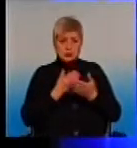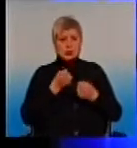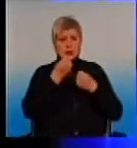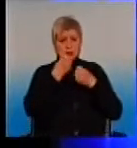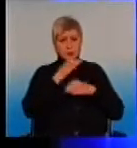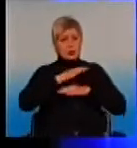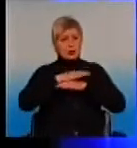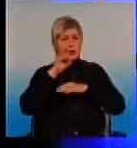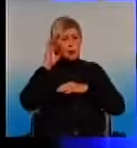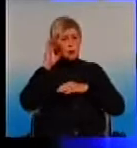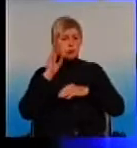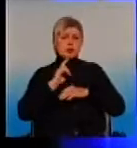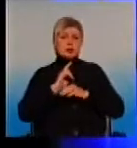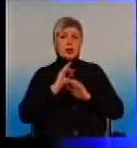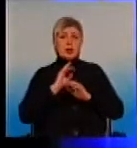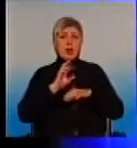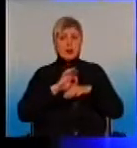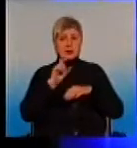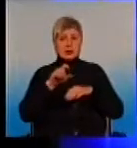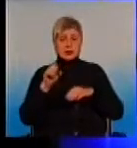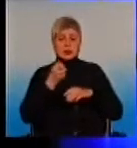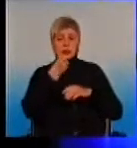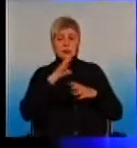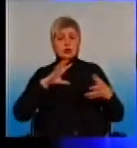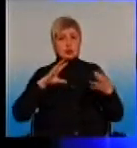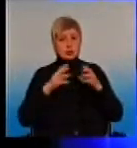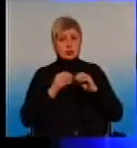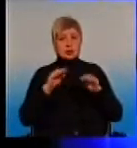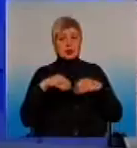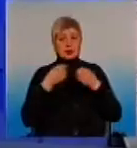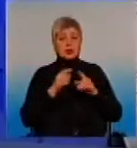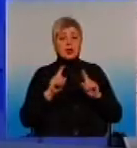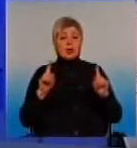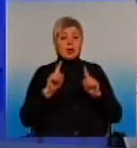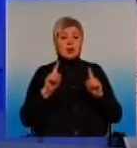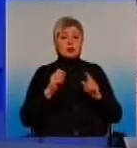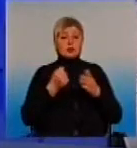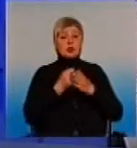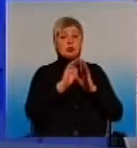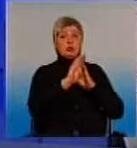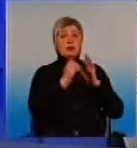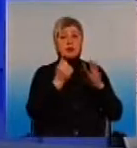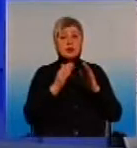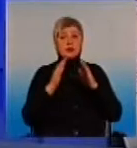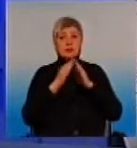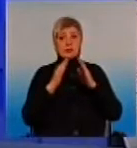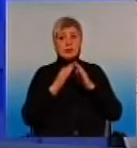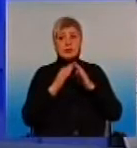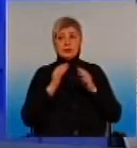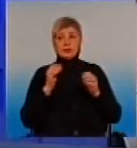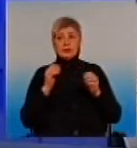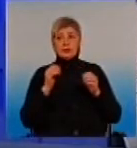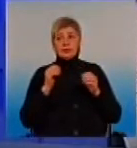хороший результат дають, якщо займатися імію. А щодо викликів додому, що зміниться? Це буде не через